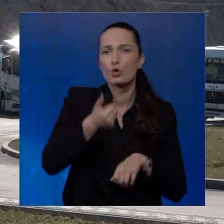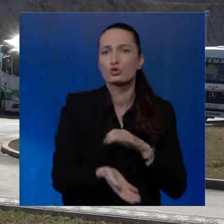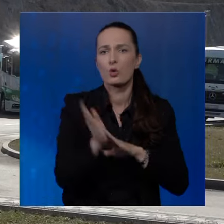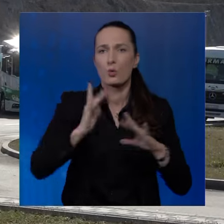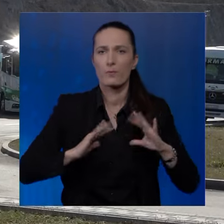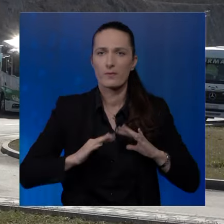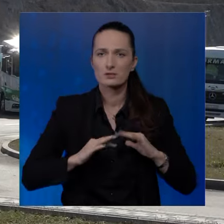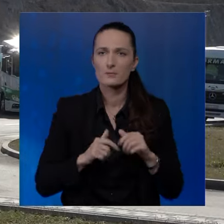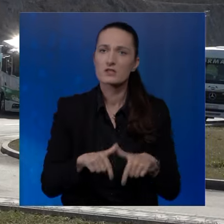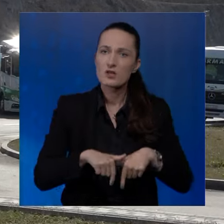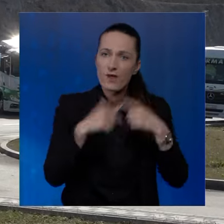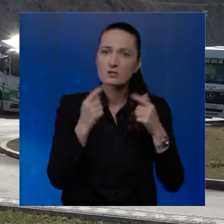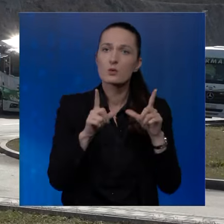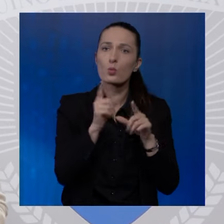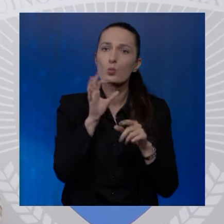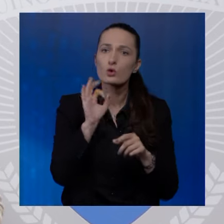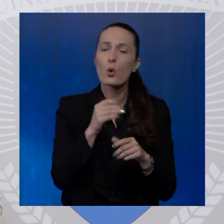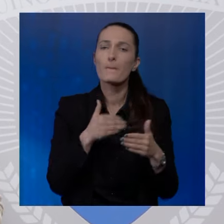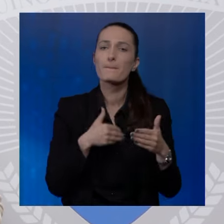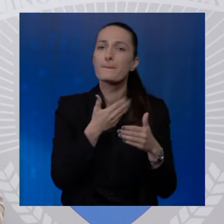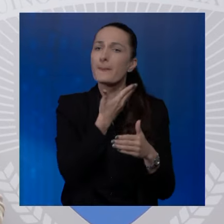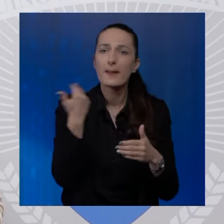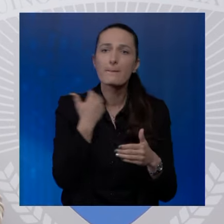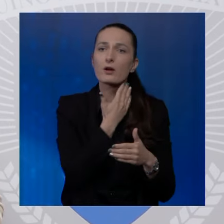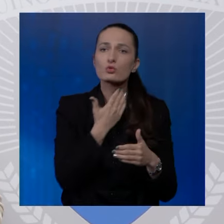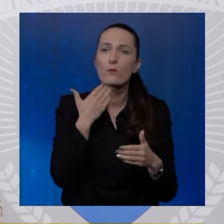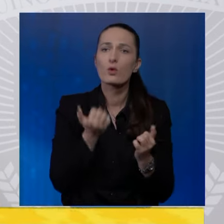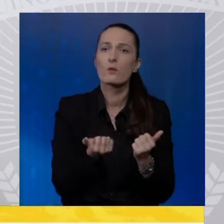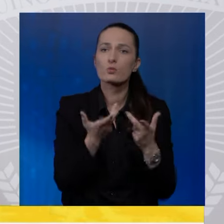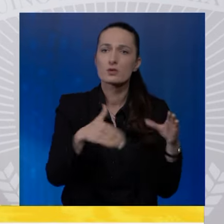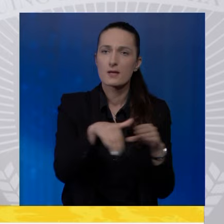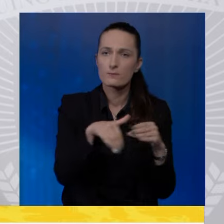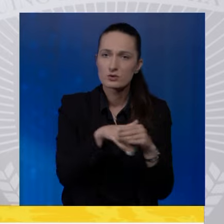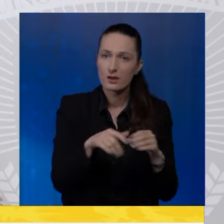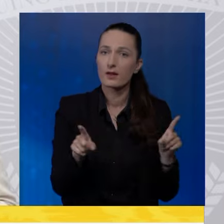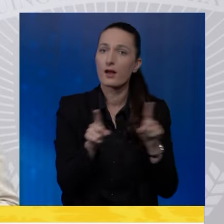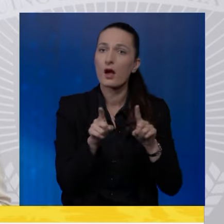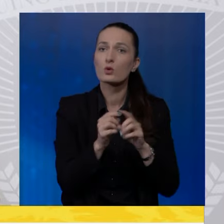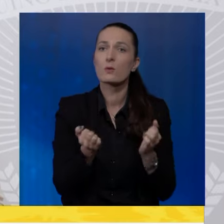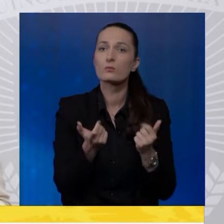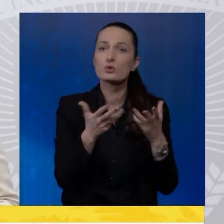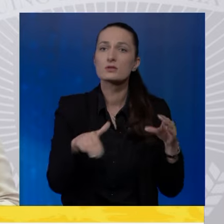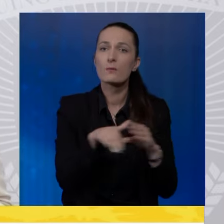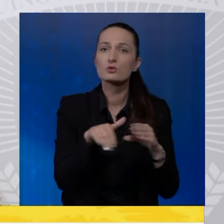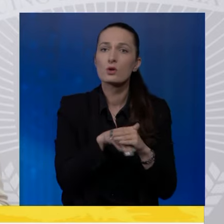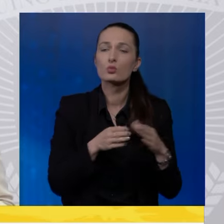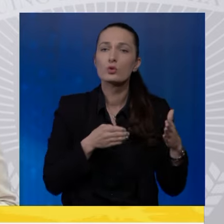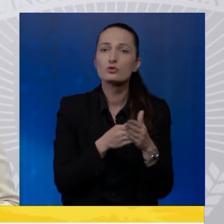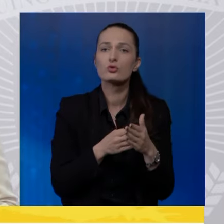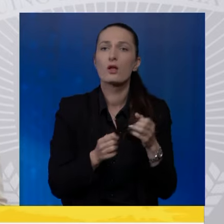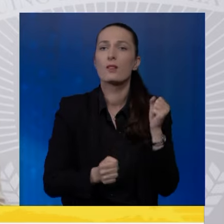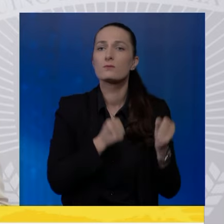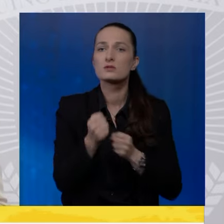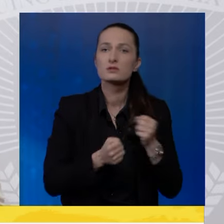Svijestli smo da uprava za indirektno uporezivanje nema dovoljan broj zaposlenih, kao i da broj zaposlenih utiče na brzilu